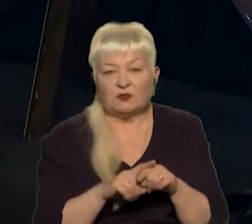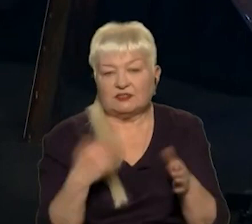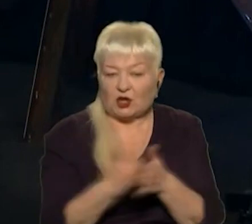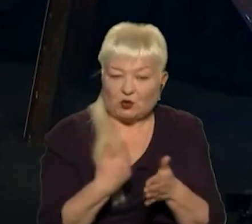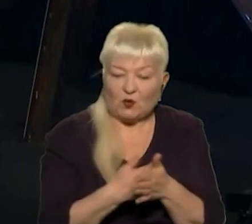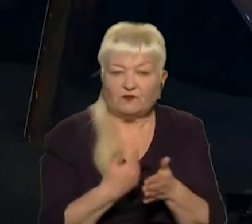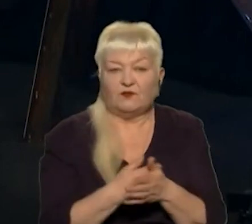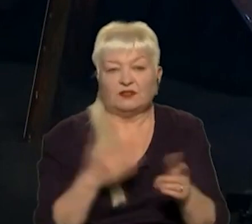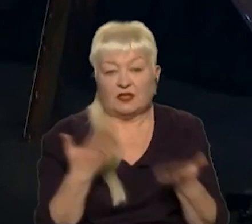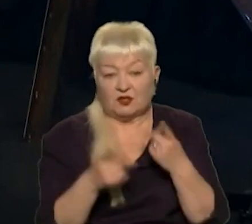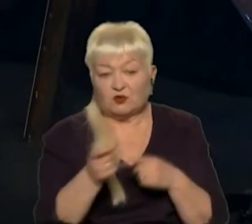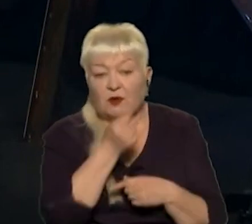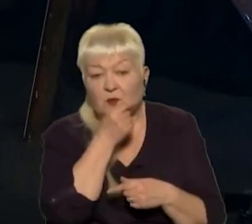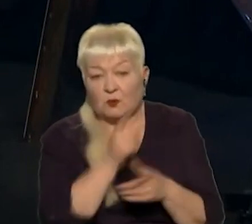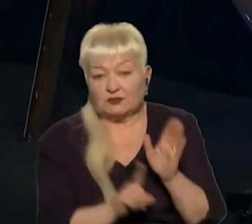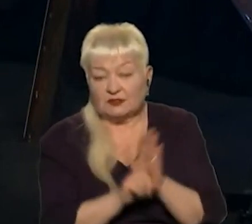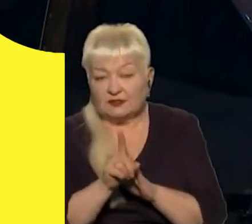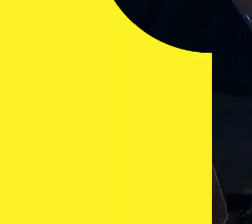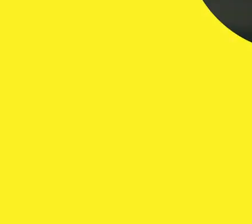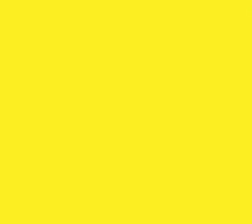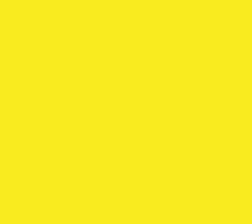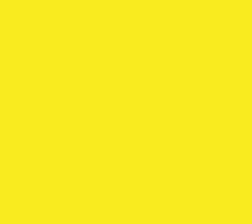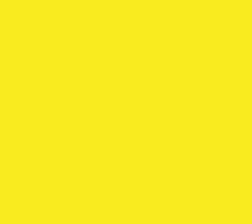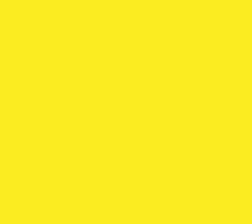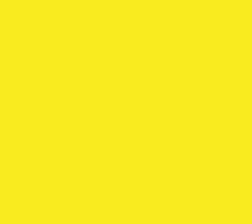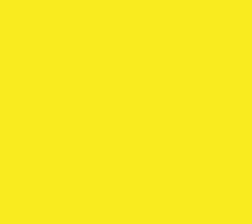за тиждень. Якщо ви пропустили не спочатку, можна там також їх знайти.